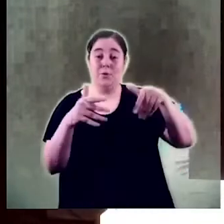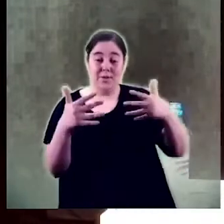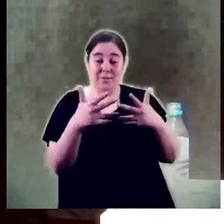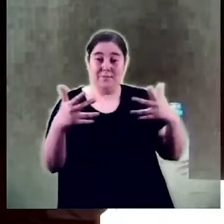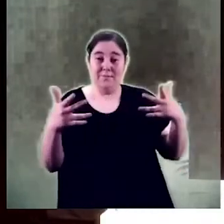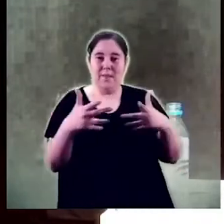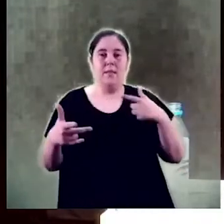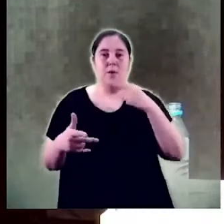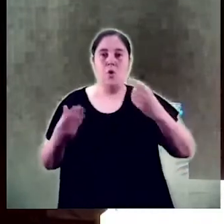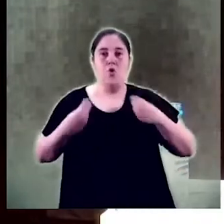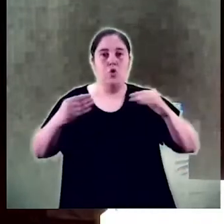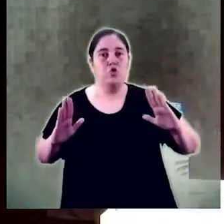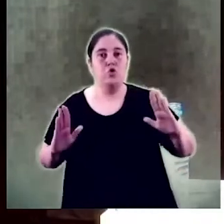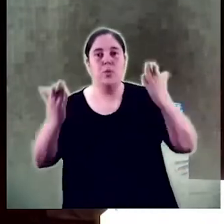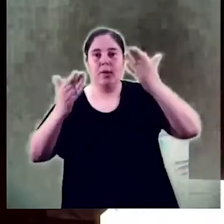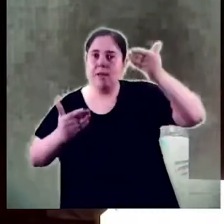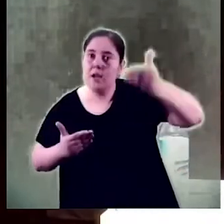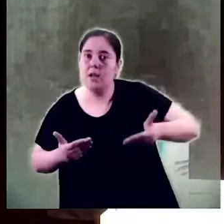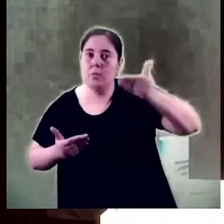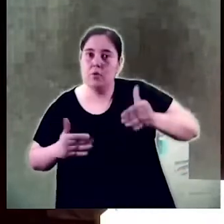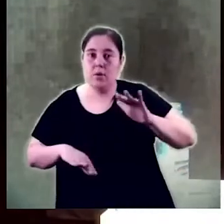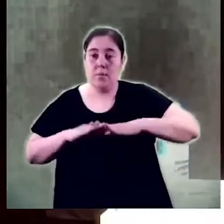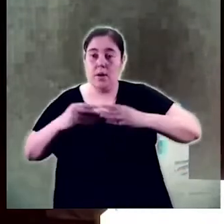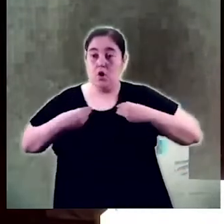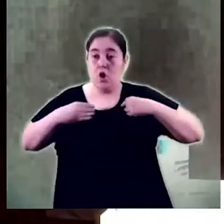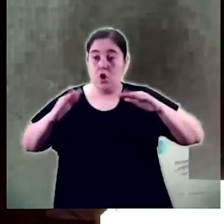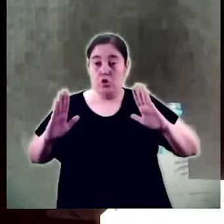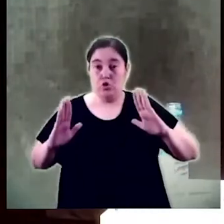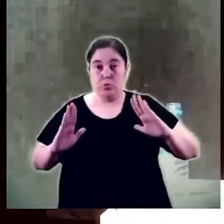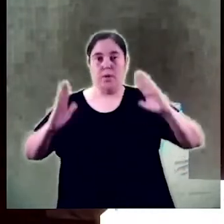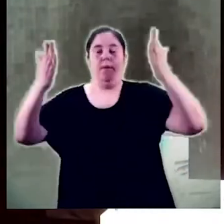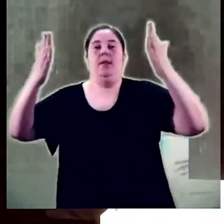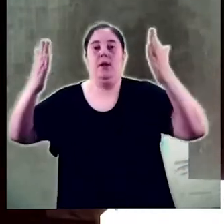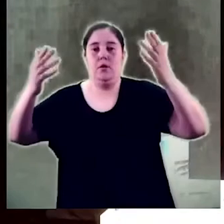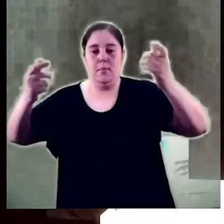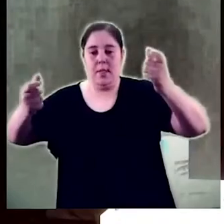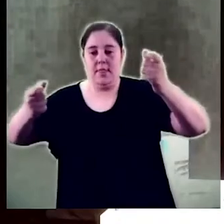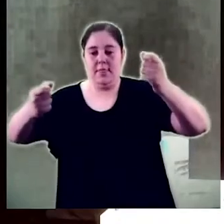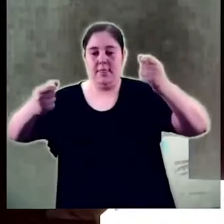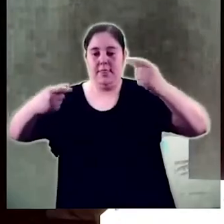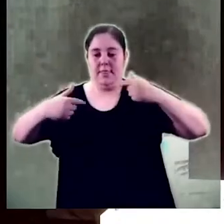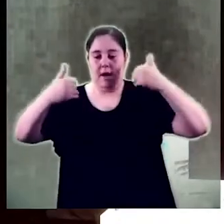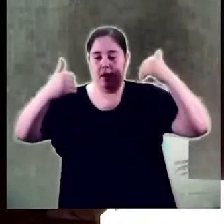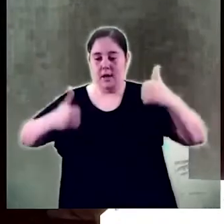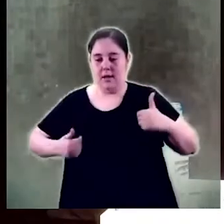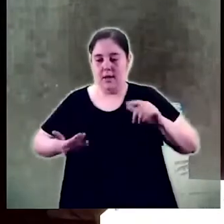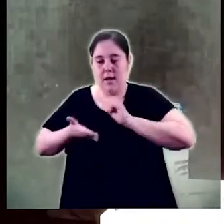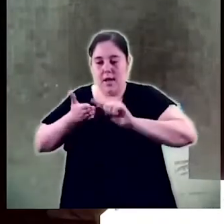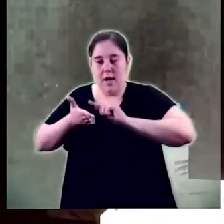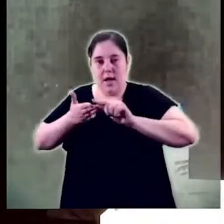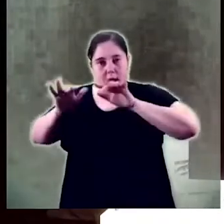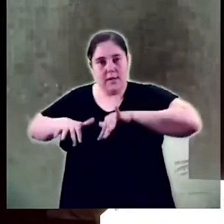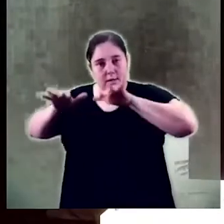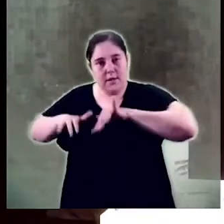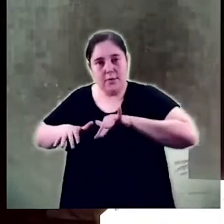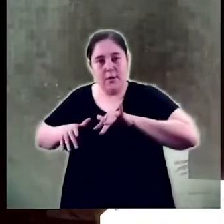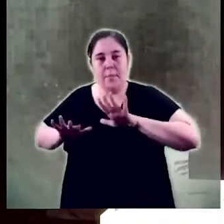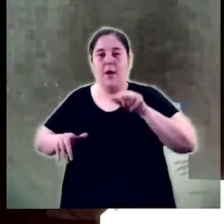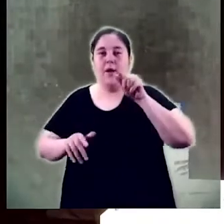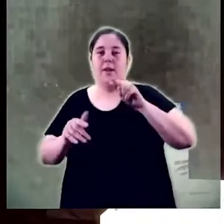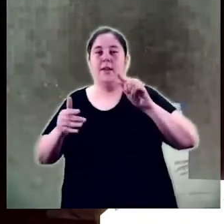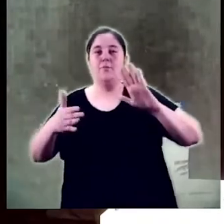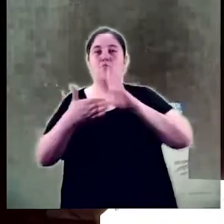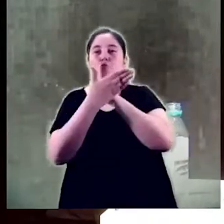darrer vers Marçal reivindica la supervivència la que li permet d'entrada escriure però en aquest